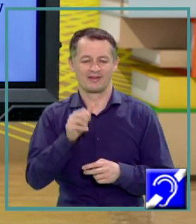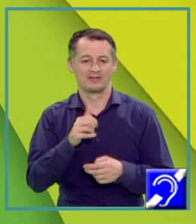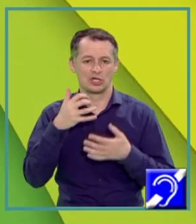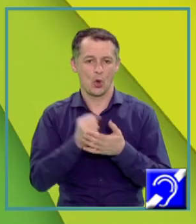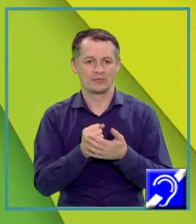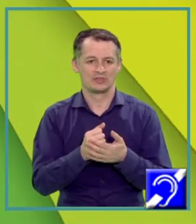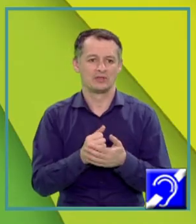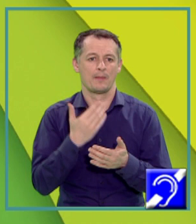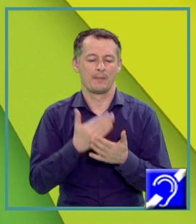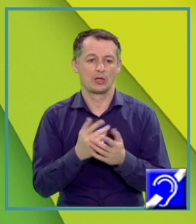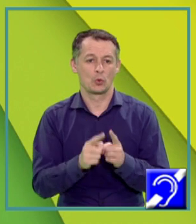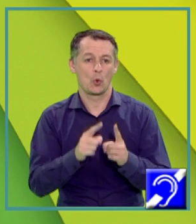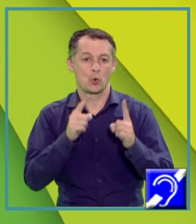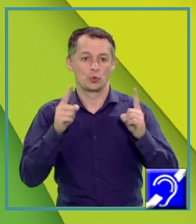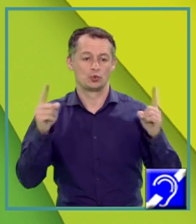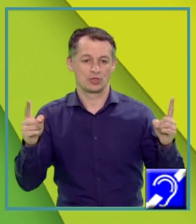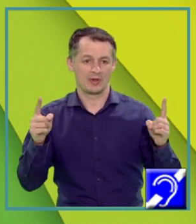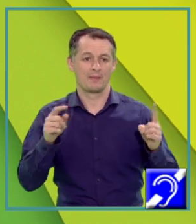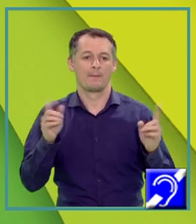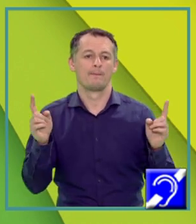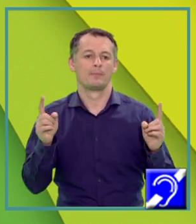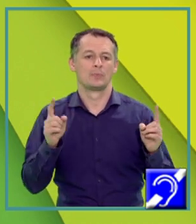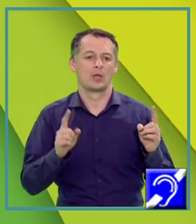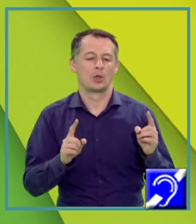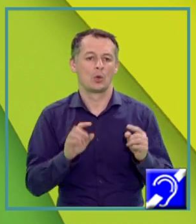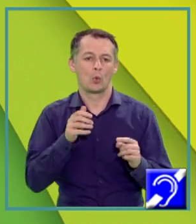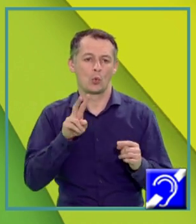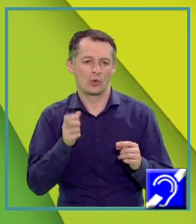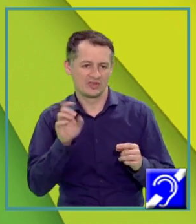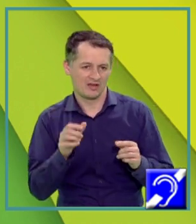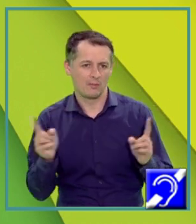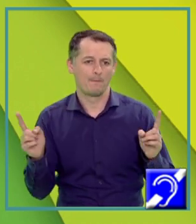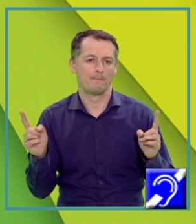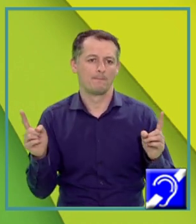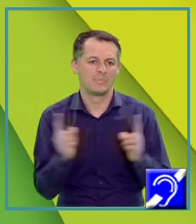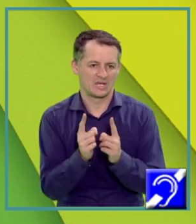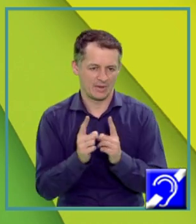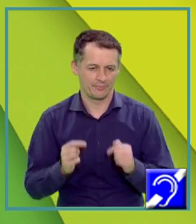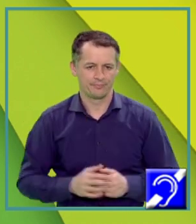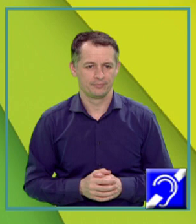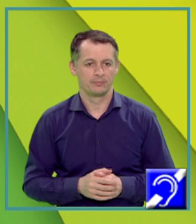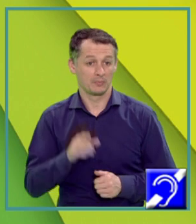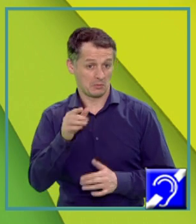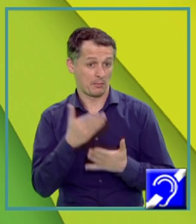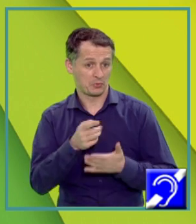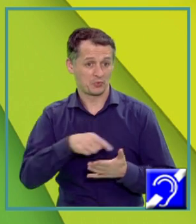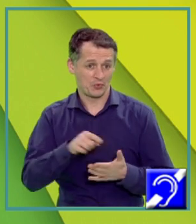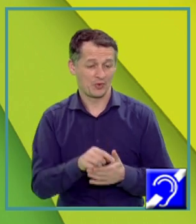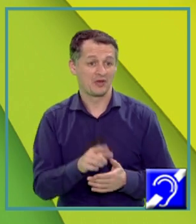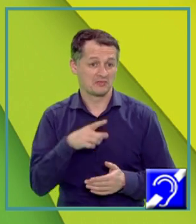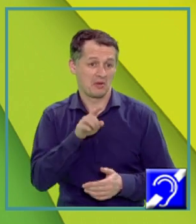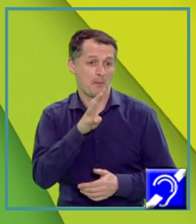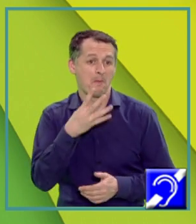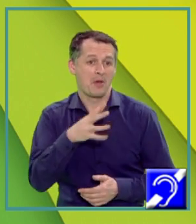obține pentru lungimea de undă minimă În cazul nostru, lungimea de undă minimă este